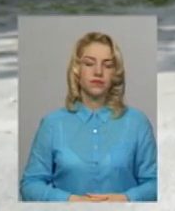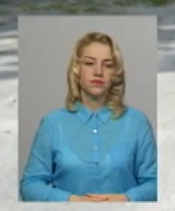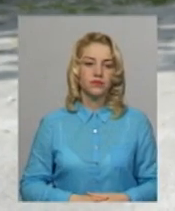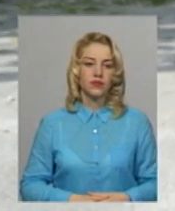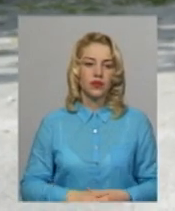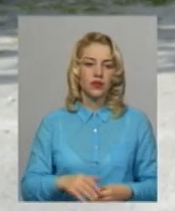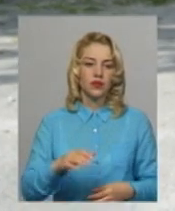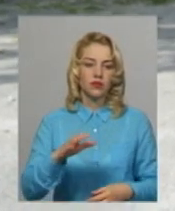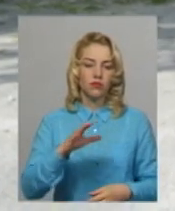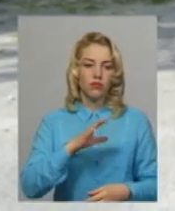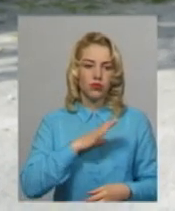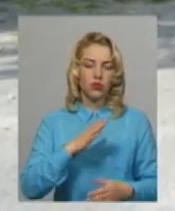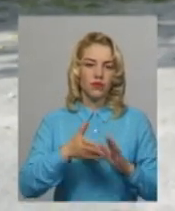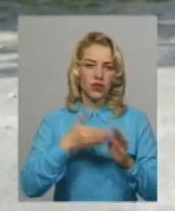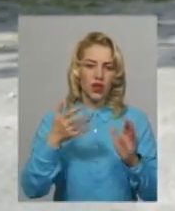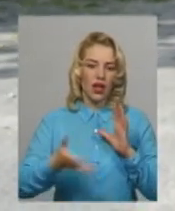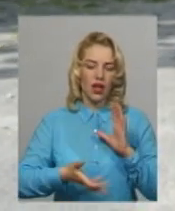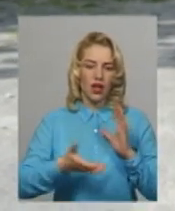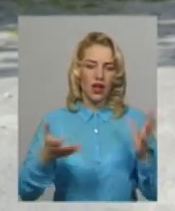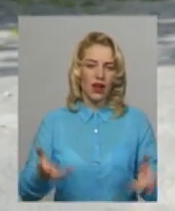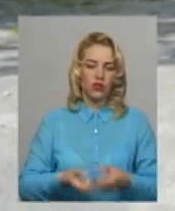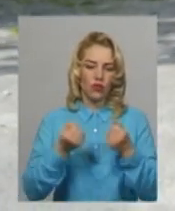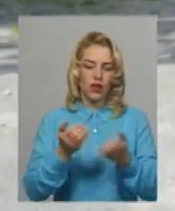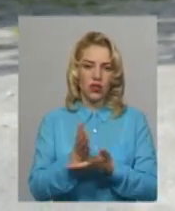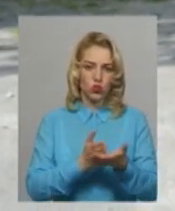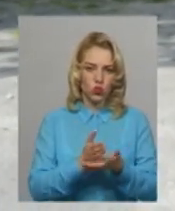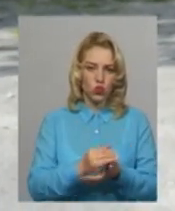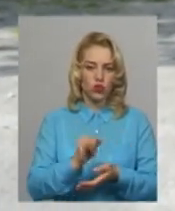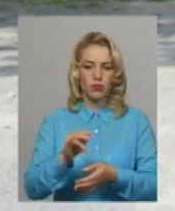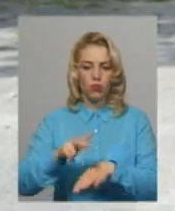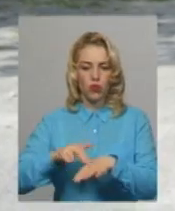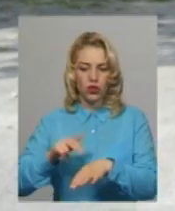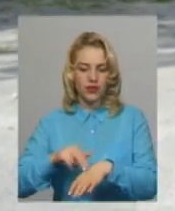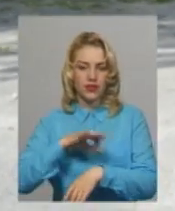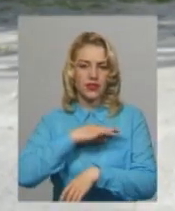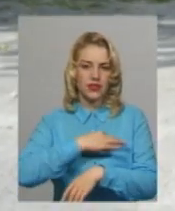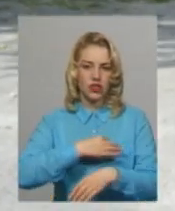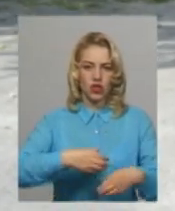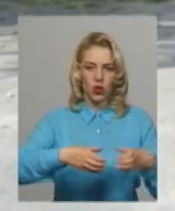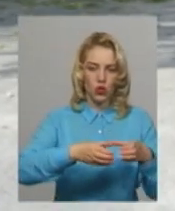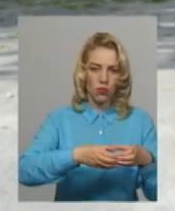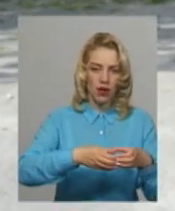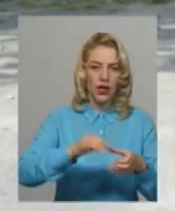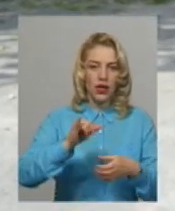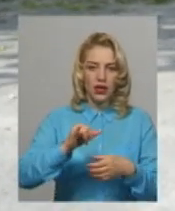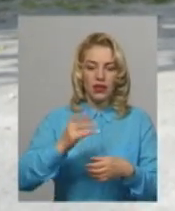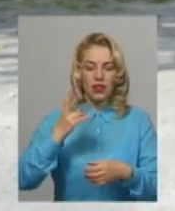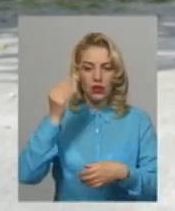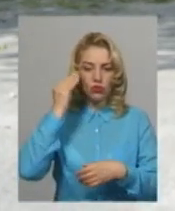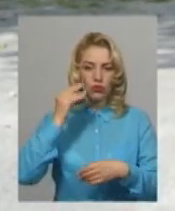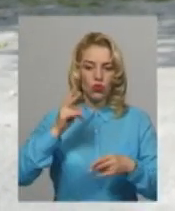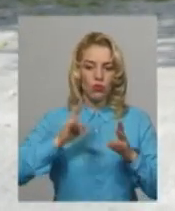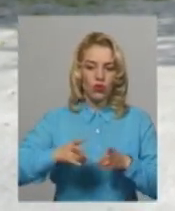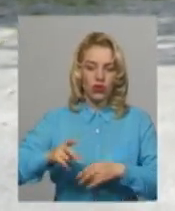Були викликані рятувальники, була викликана петрольна поліція, працювала слідчо-оперативна група. На думку потерпілих,